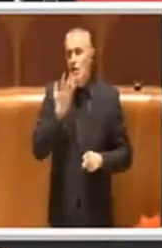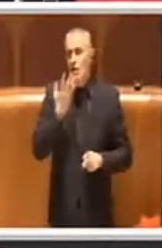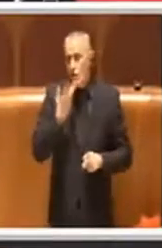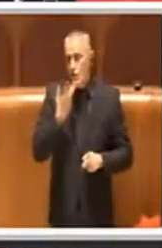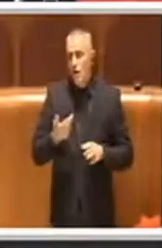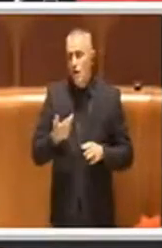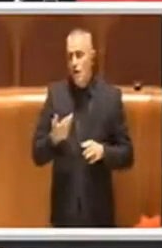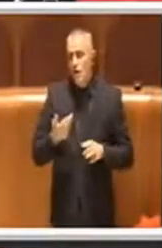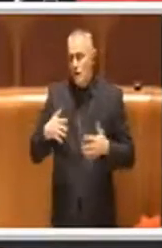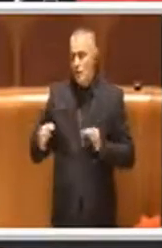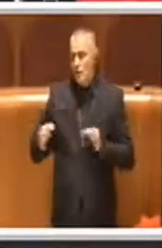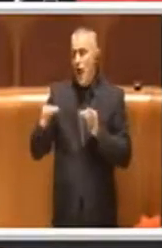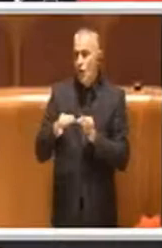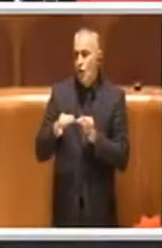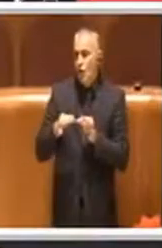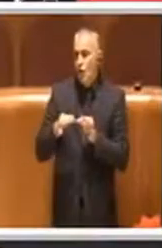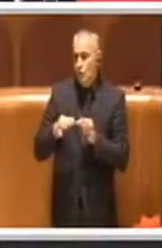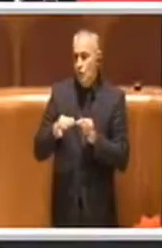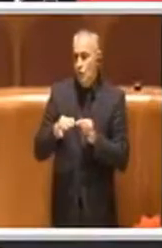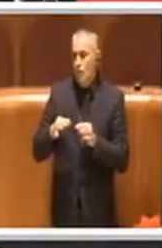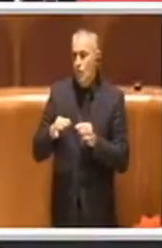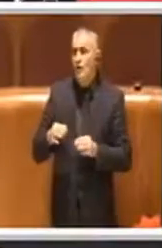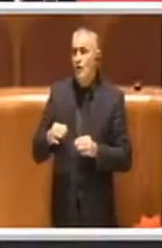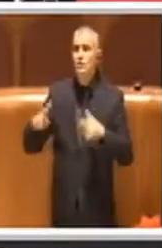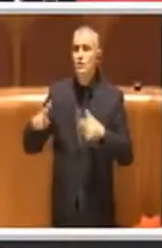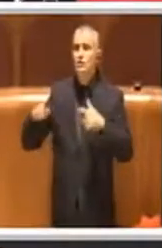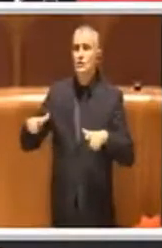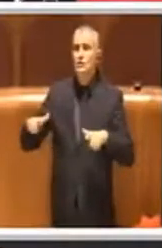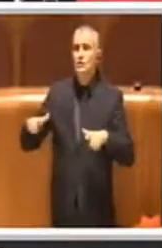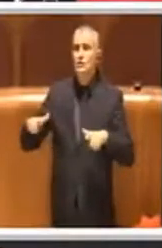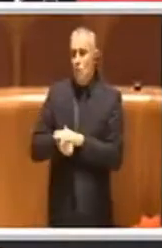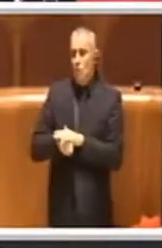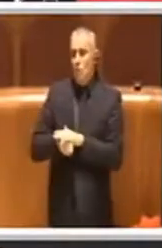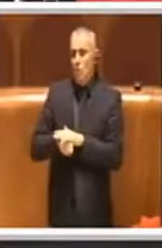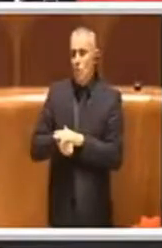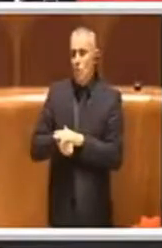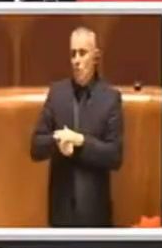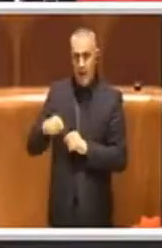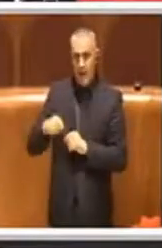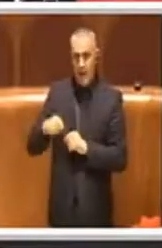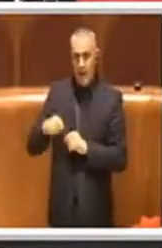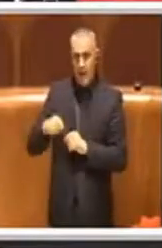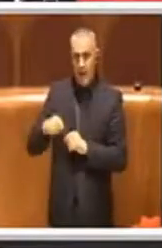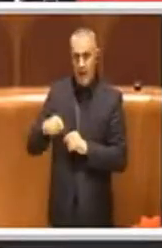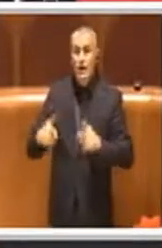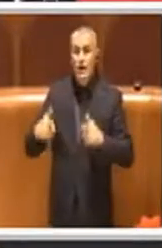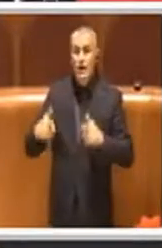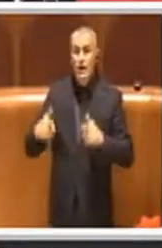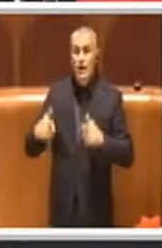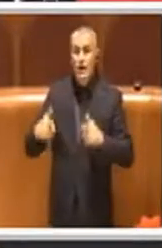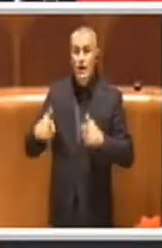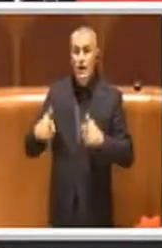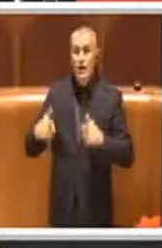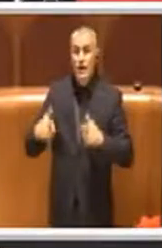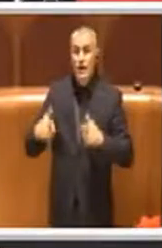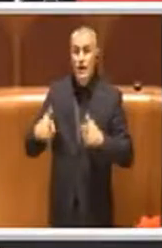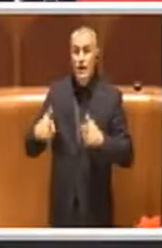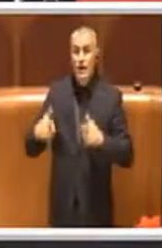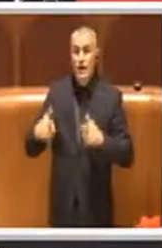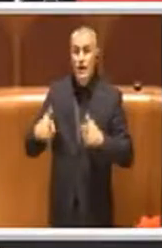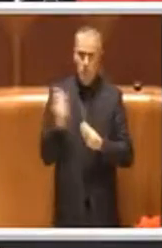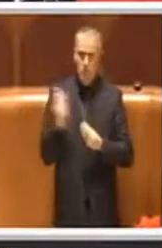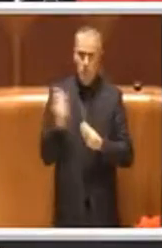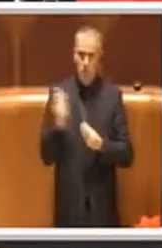con la città metropolitana che ha assicurato una presenza di docenti esterni ma che